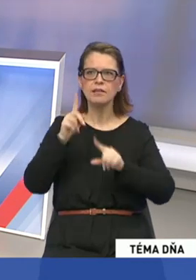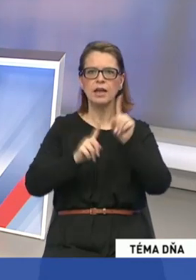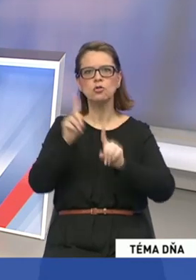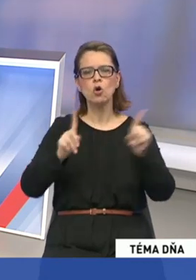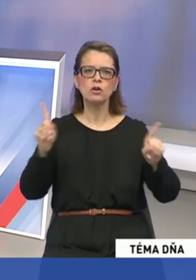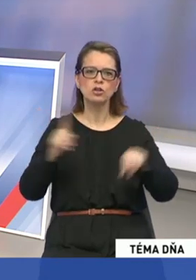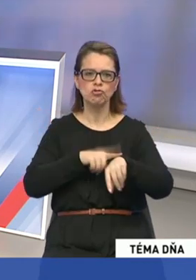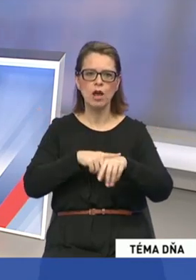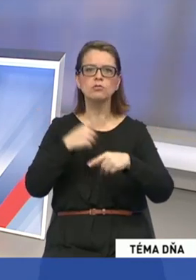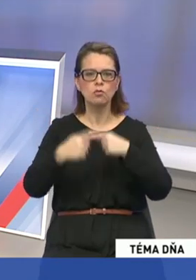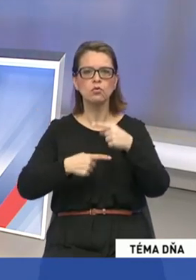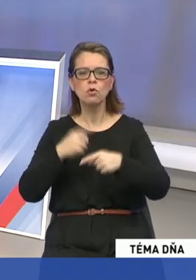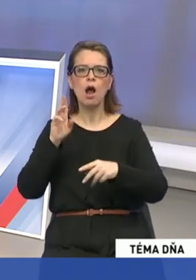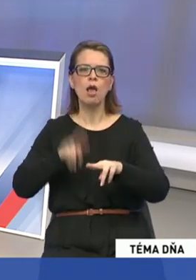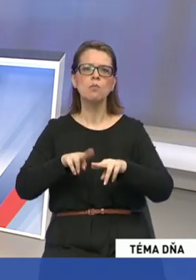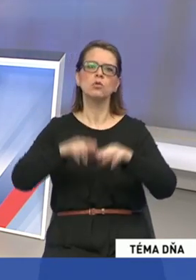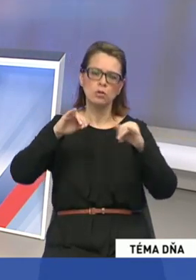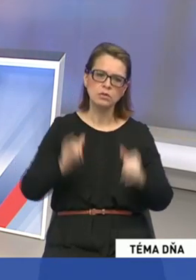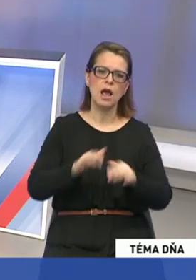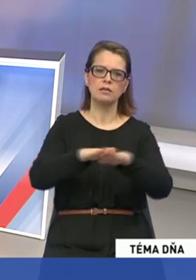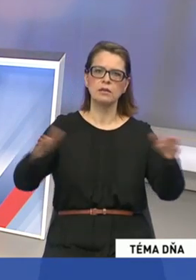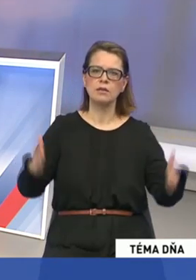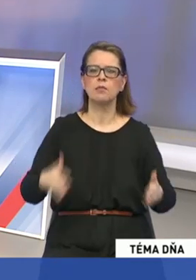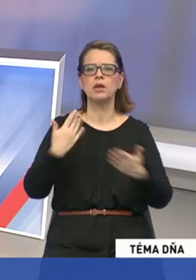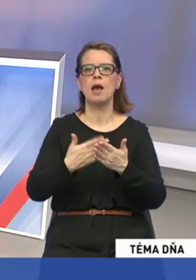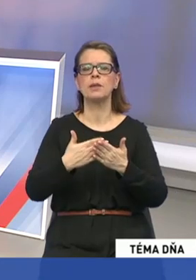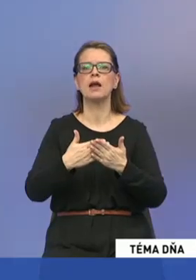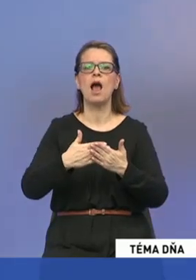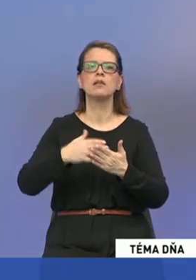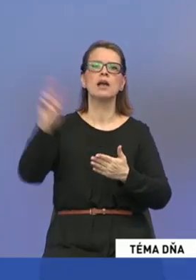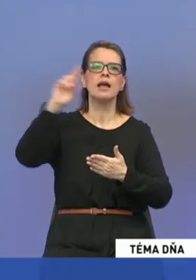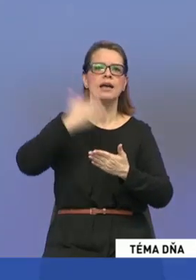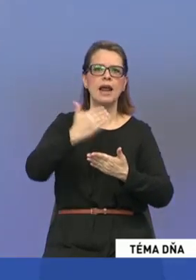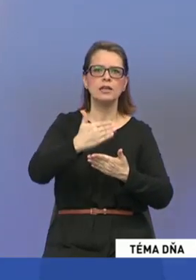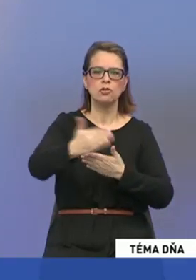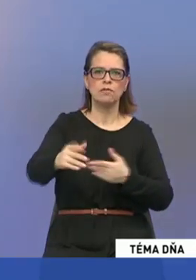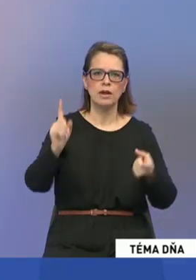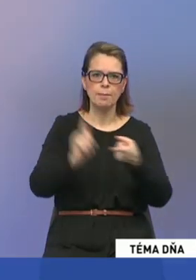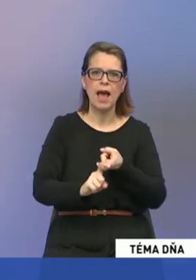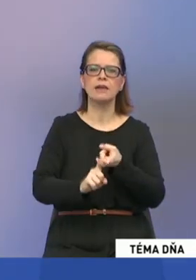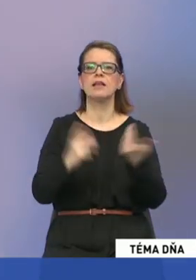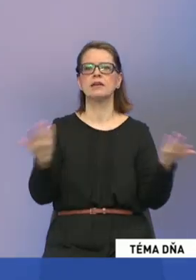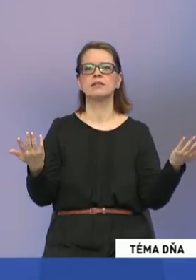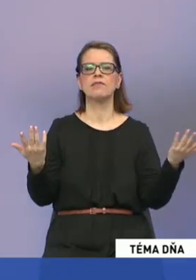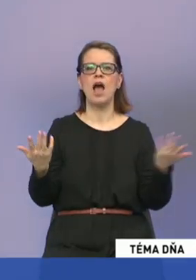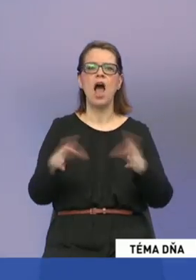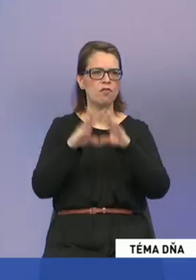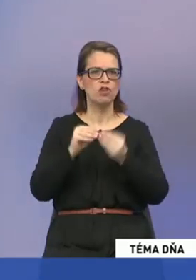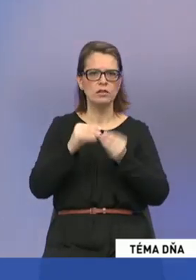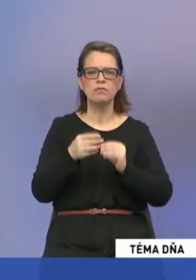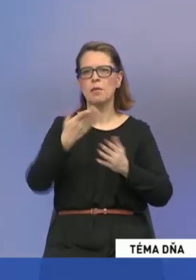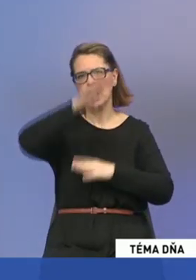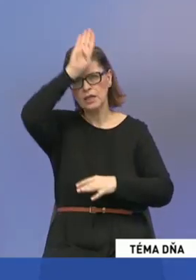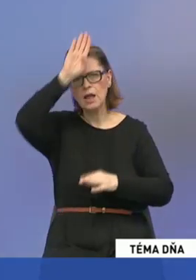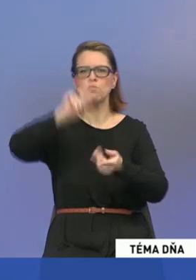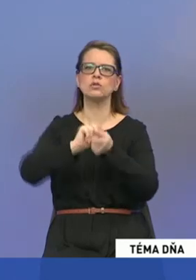potom sa opäť na stole zjavia témy, registrované partnerstvá a všetky tieto náležitosti, ktoré s tým súvisia, istambulský